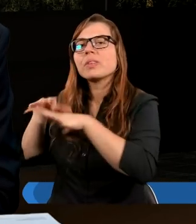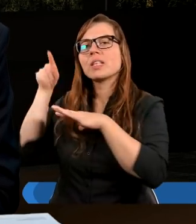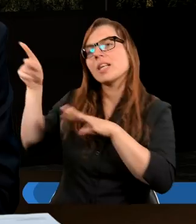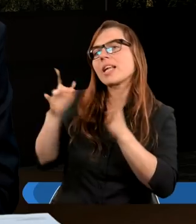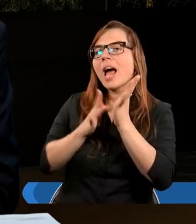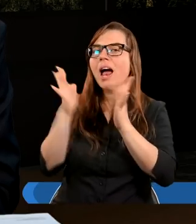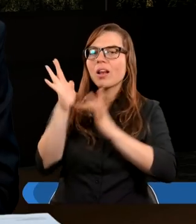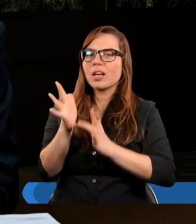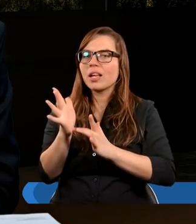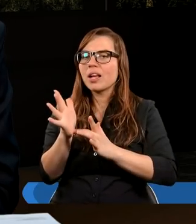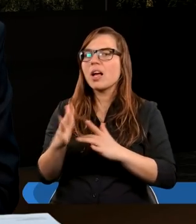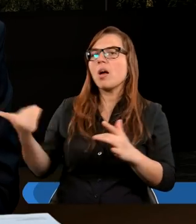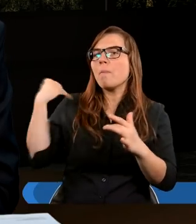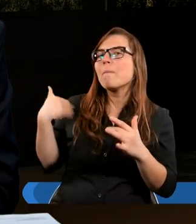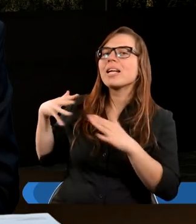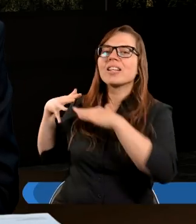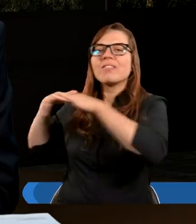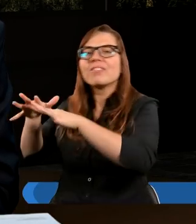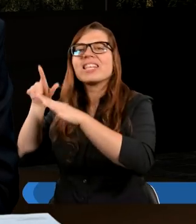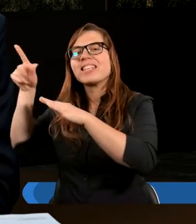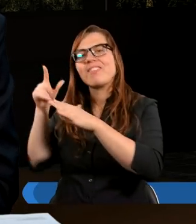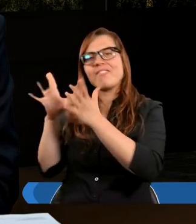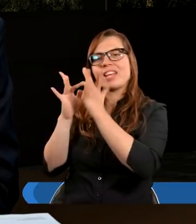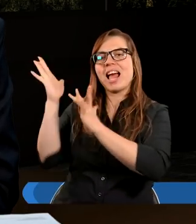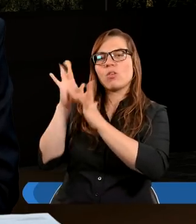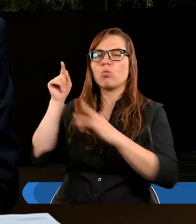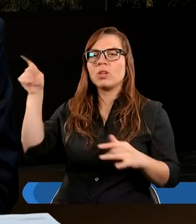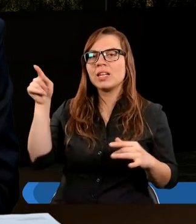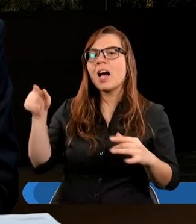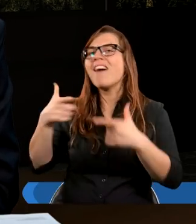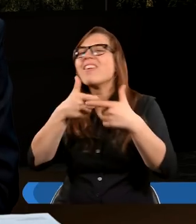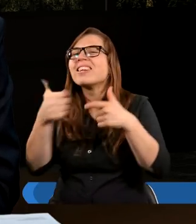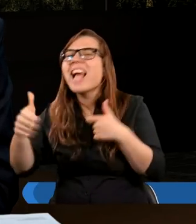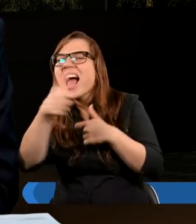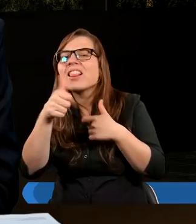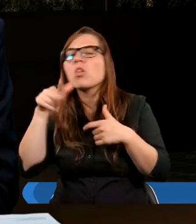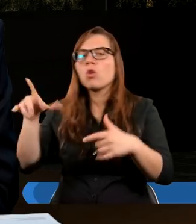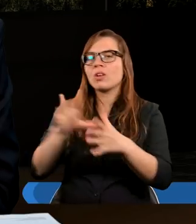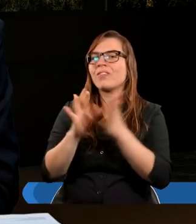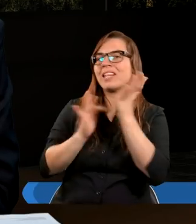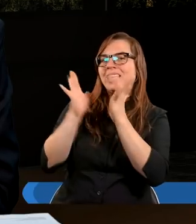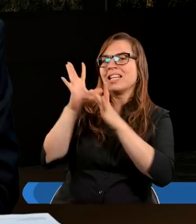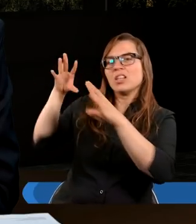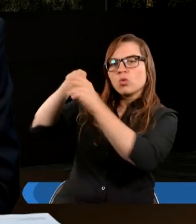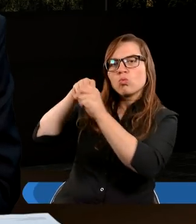co było najbardziej atrakcyjne. Być w obecności Jezusa Chrystusa. Więc w wspólnocie, jeżeli Chrystus nie jest tam obecny,